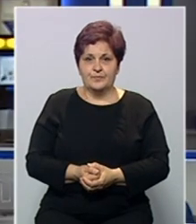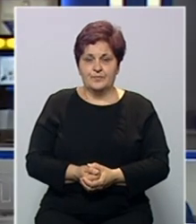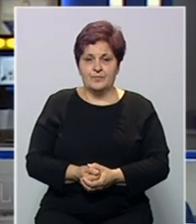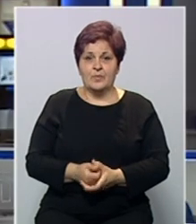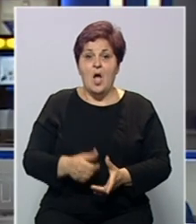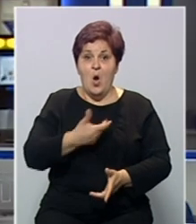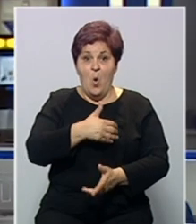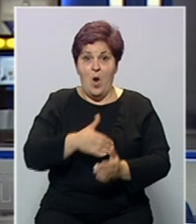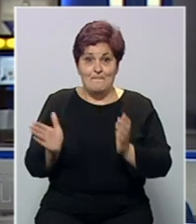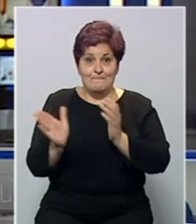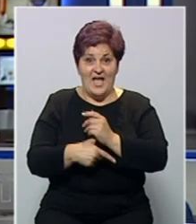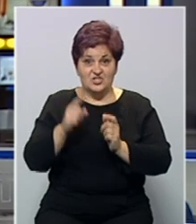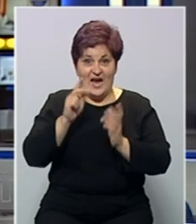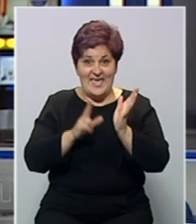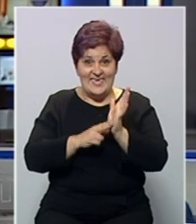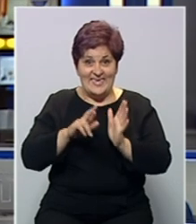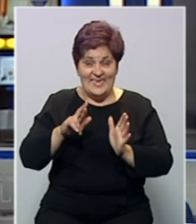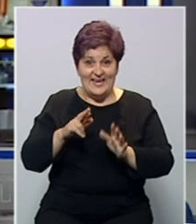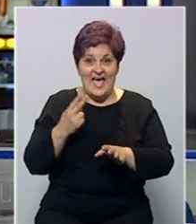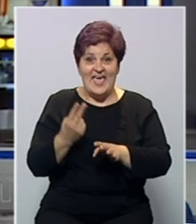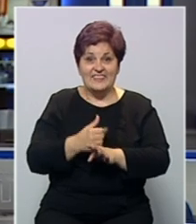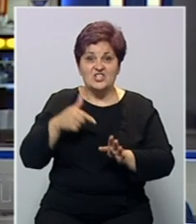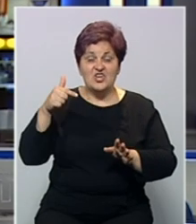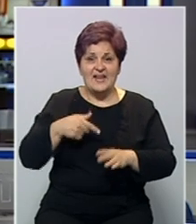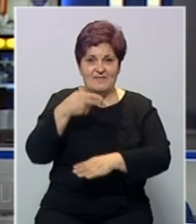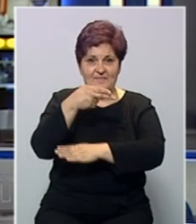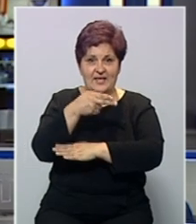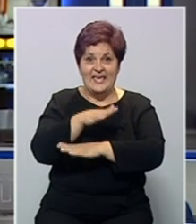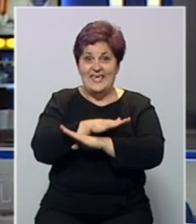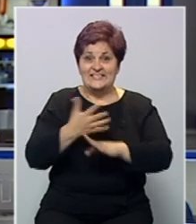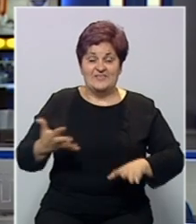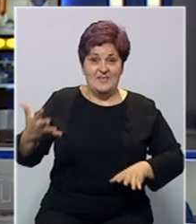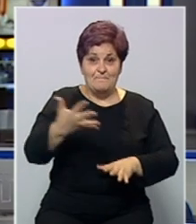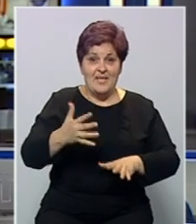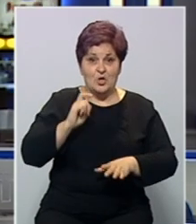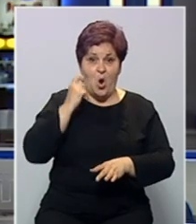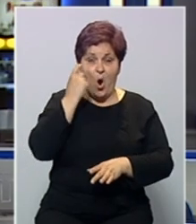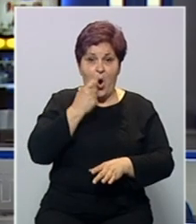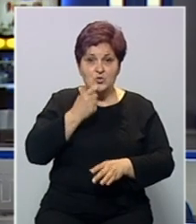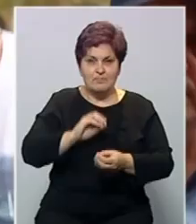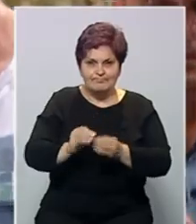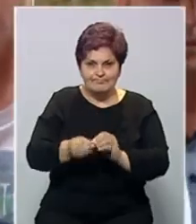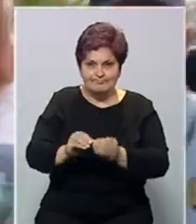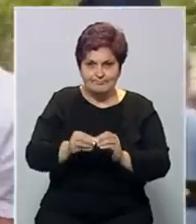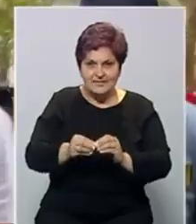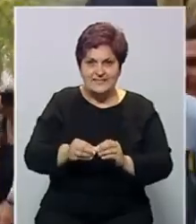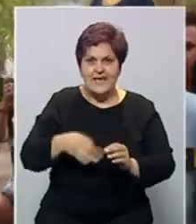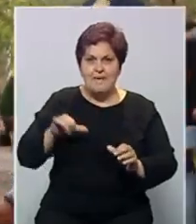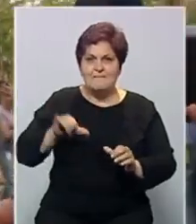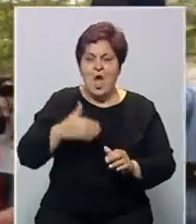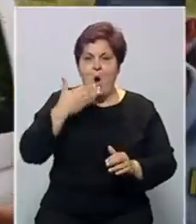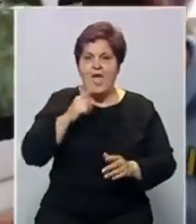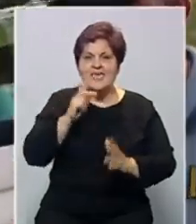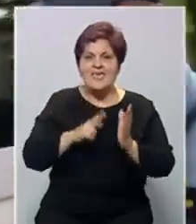U Hrvatskoj pljačka INE, državne naftne kompanije. Svih petoro osumnjičenih da su malverzacijama s plinom